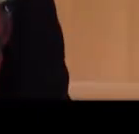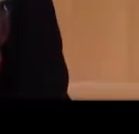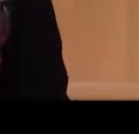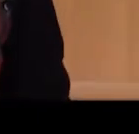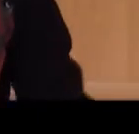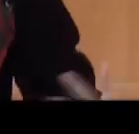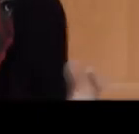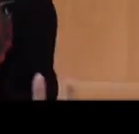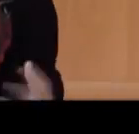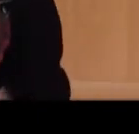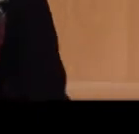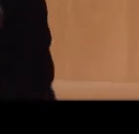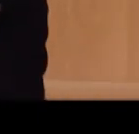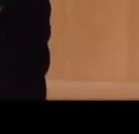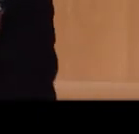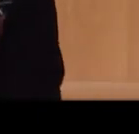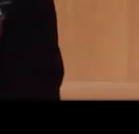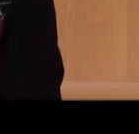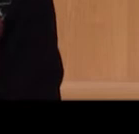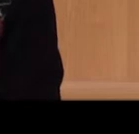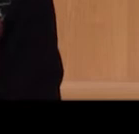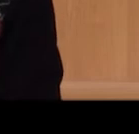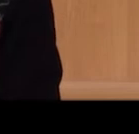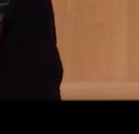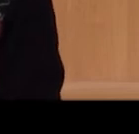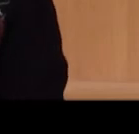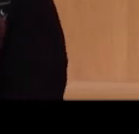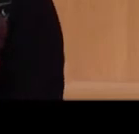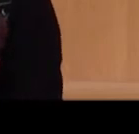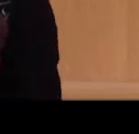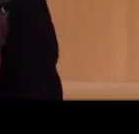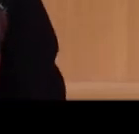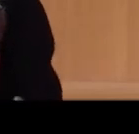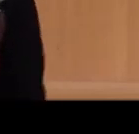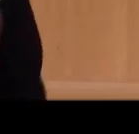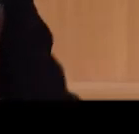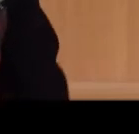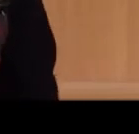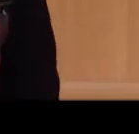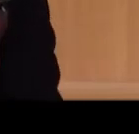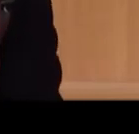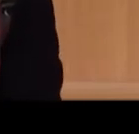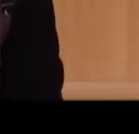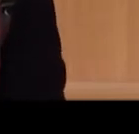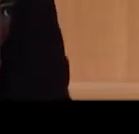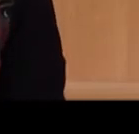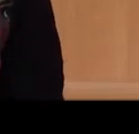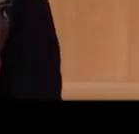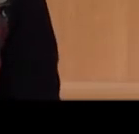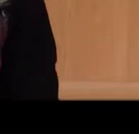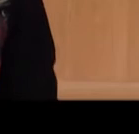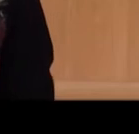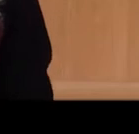Коли їхній район або об'єднана територіальна громада, як цілий район, ціле місто або об'єднана